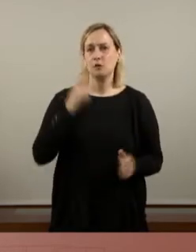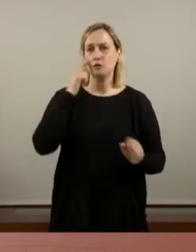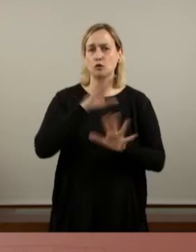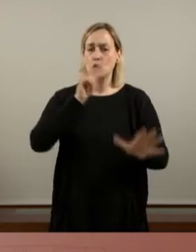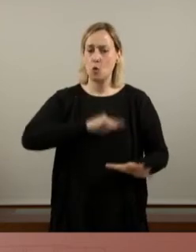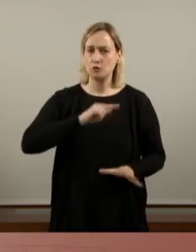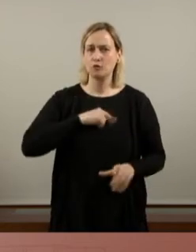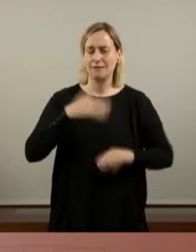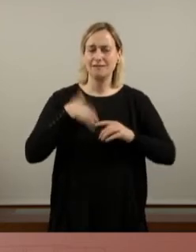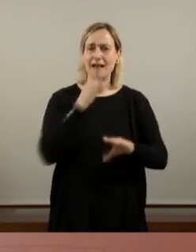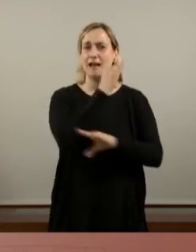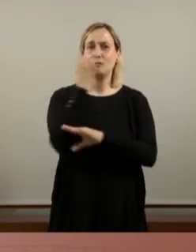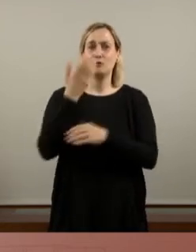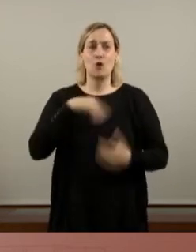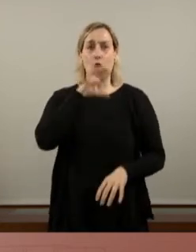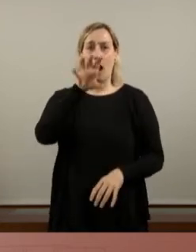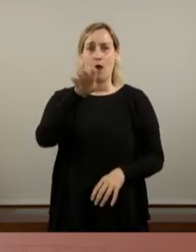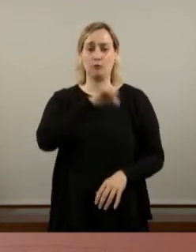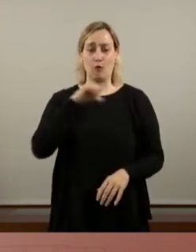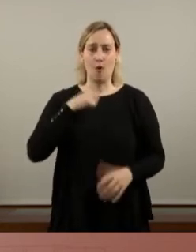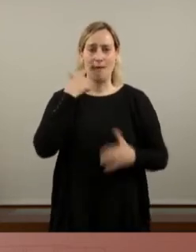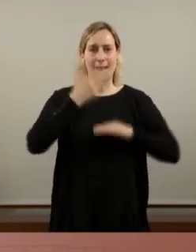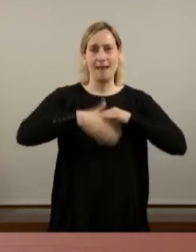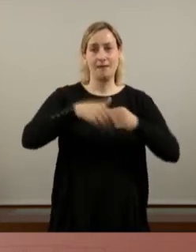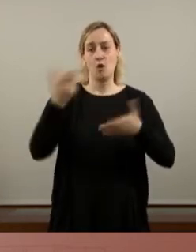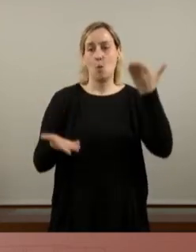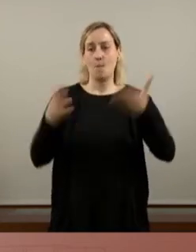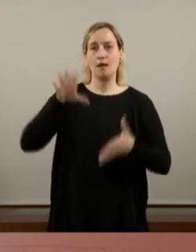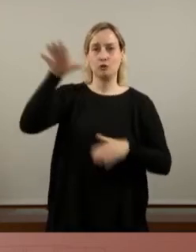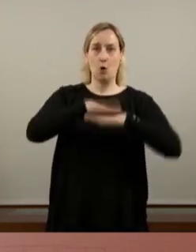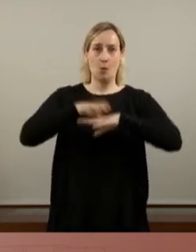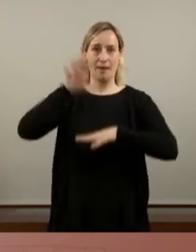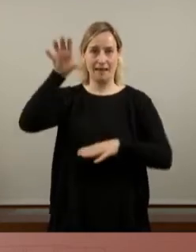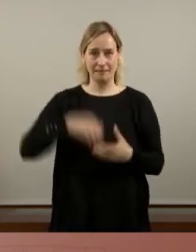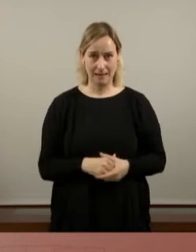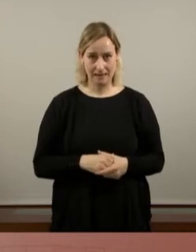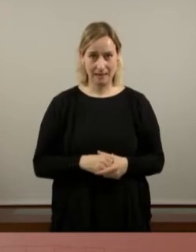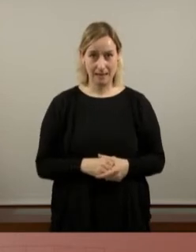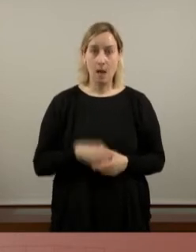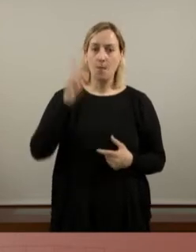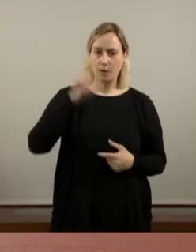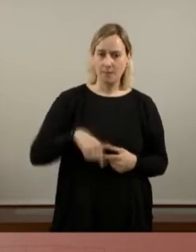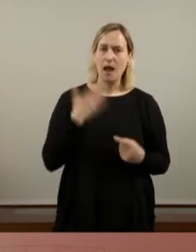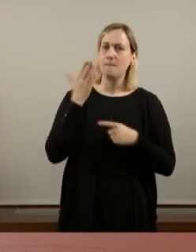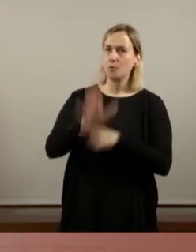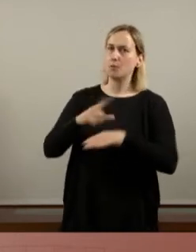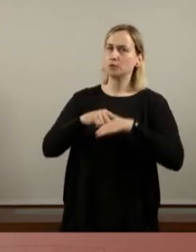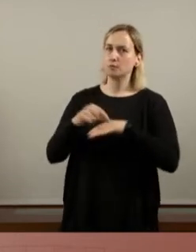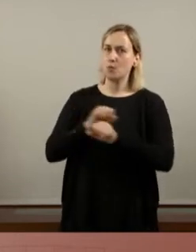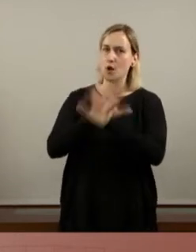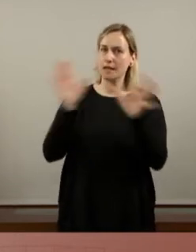limitacions de la institució autonòmica respecte al poder de l'Estat. I alhora som conscients que hi ha propostes polítiques